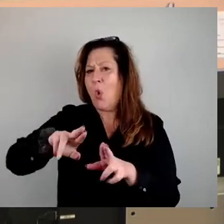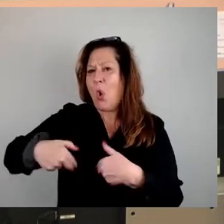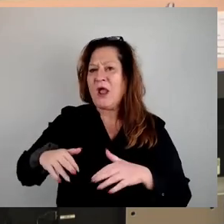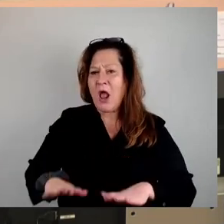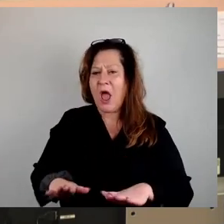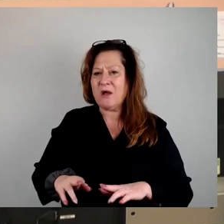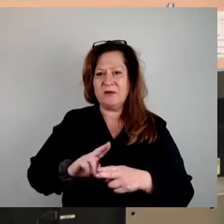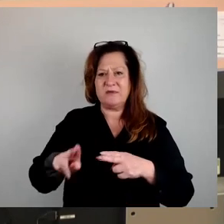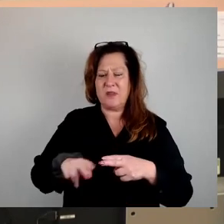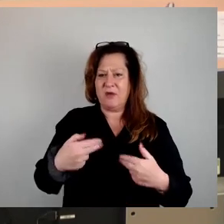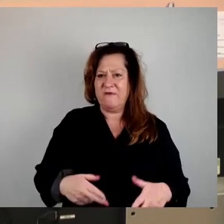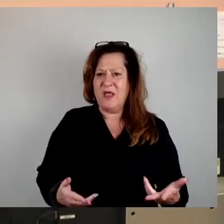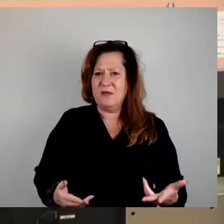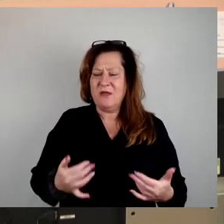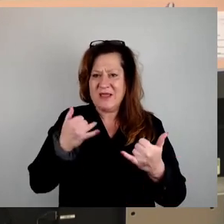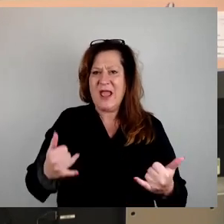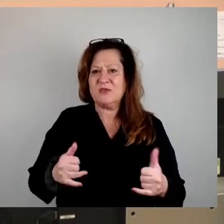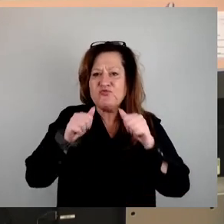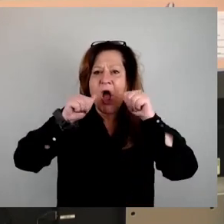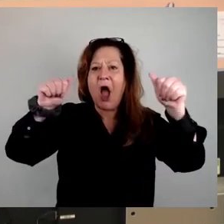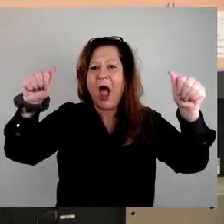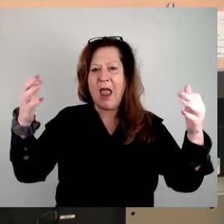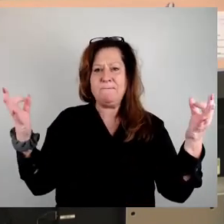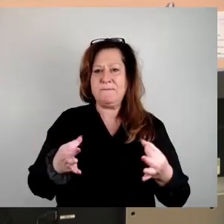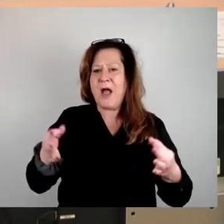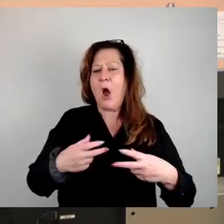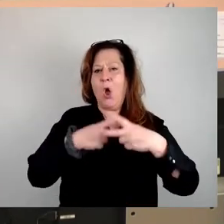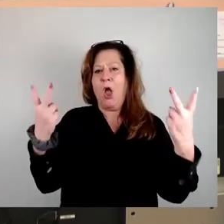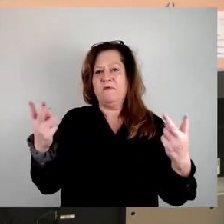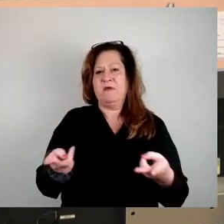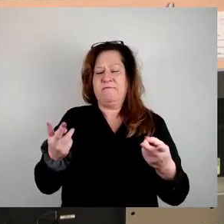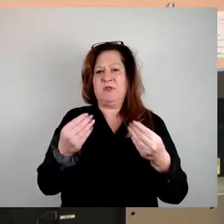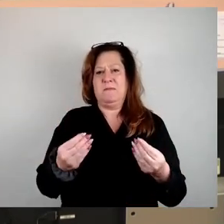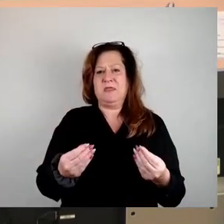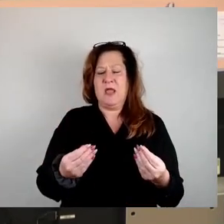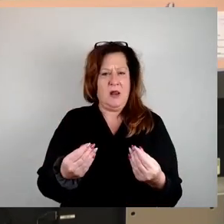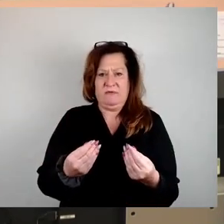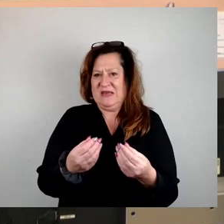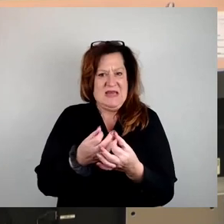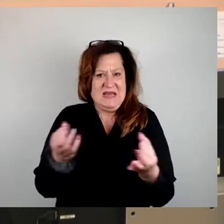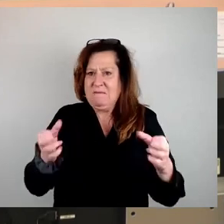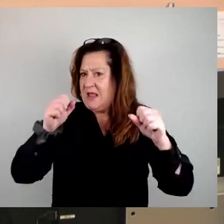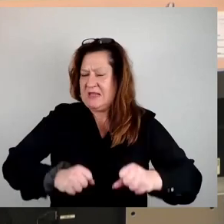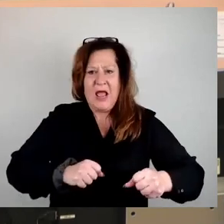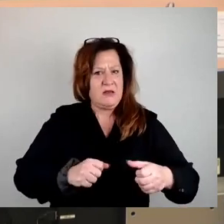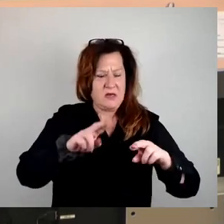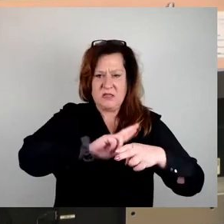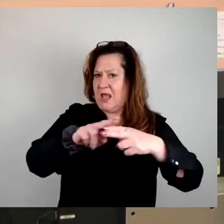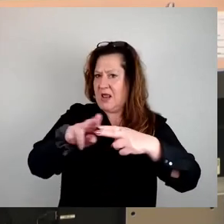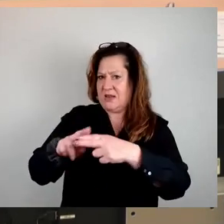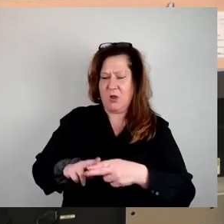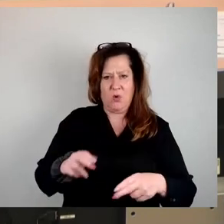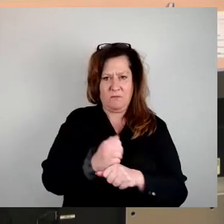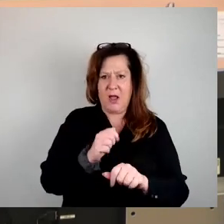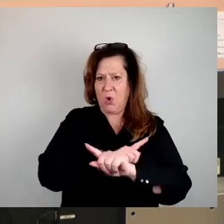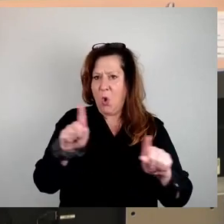wird nach öffentlichen Fördermitteln geschrien. Keiner kann mehr diese Wohnung sanieren, ohne im Prinzip die Hälfte dafür in Fördermitteln zu kriegen. Und wir sehen ja gerade im